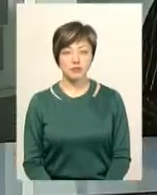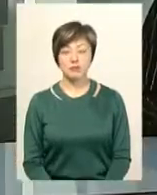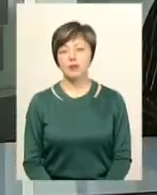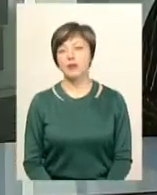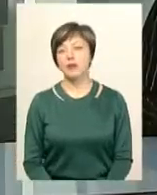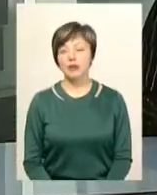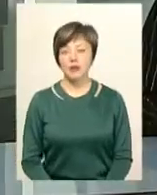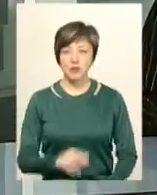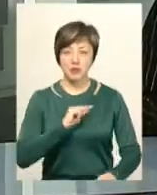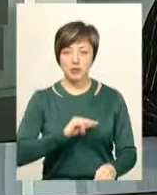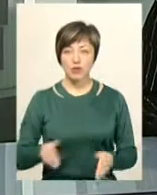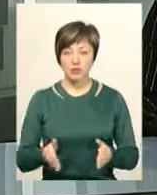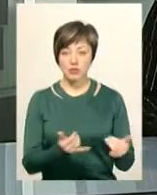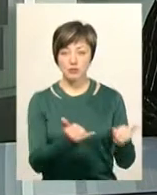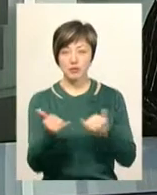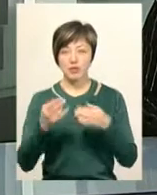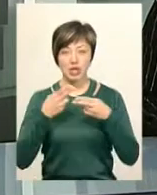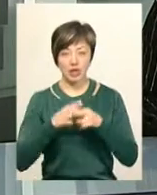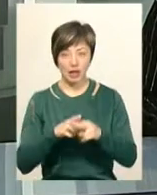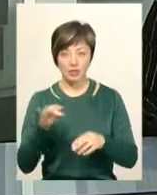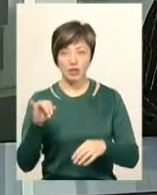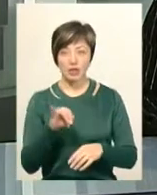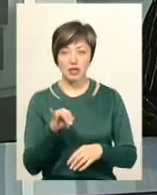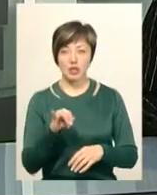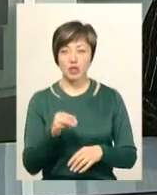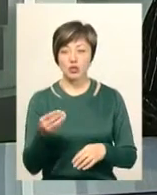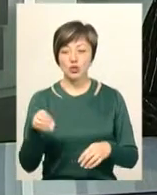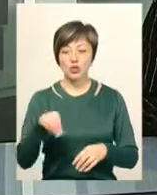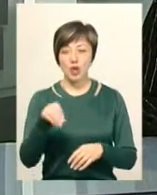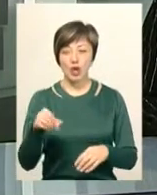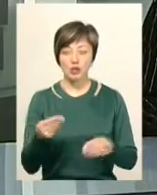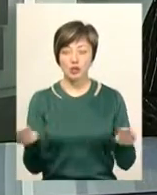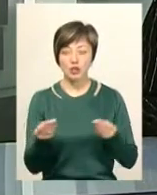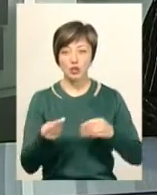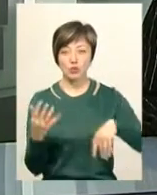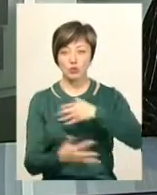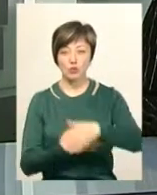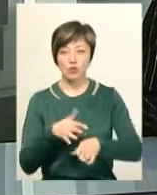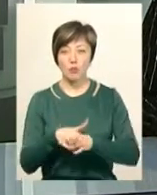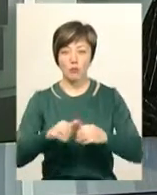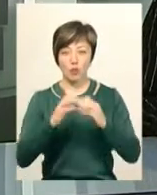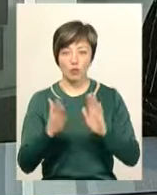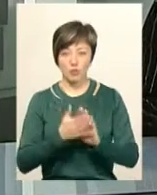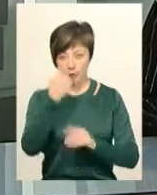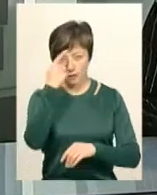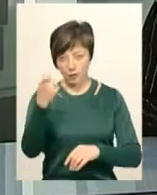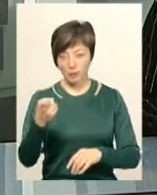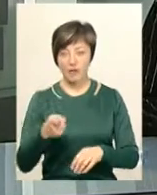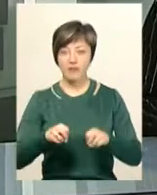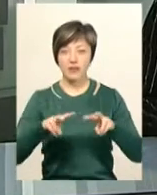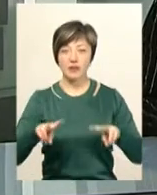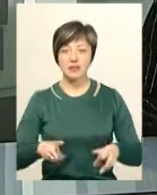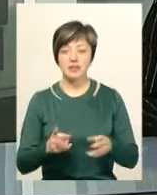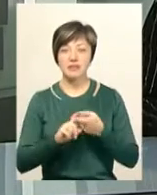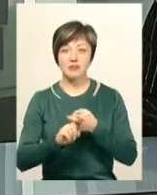Дорожники області забезпечені технікою та соляно-піщаною сумішчю в повному обсязі. Про це повідомила фахівець зв'язків з